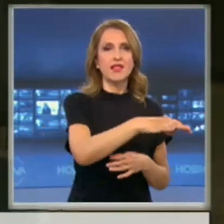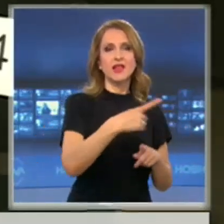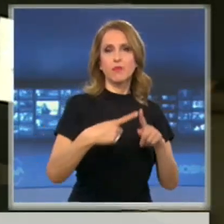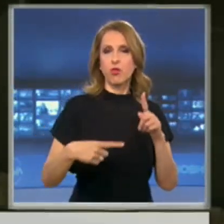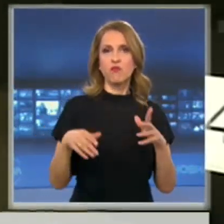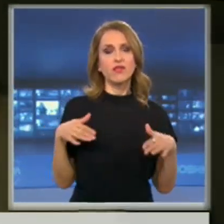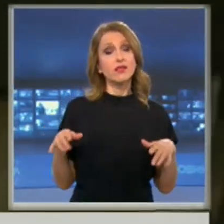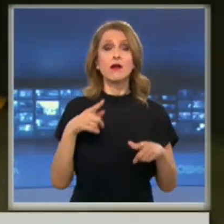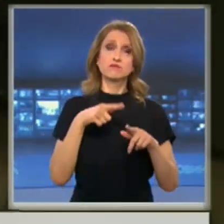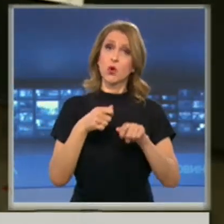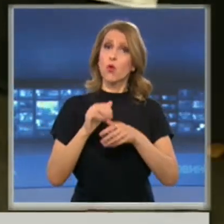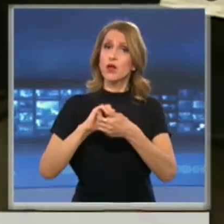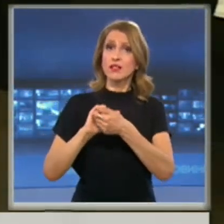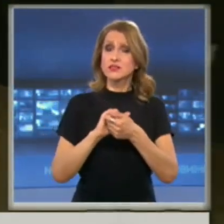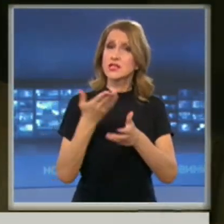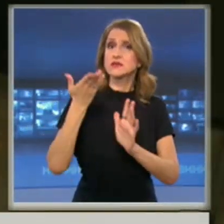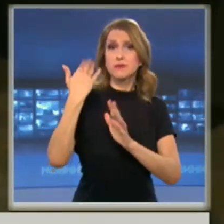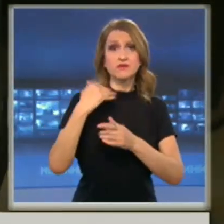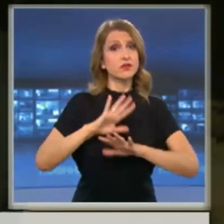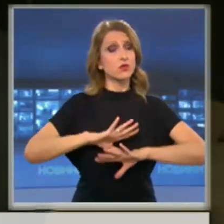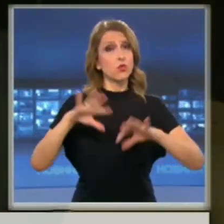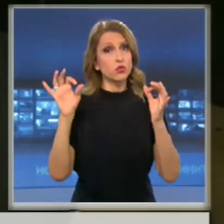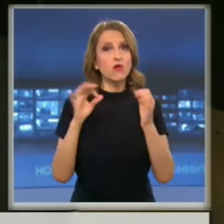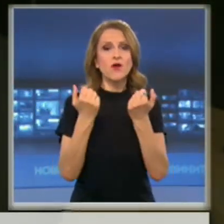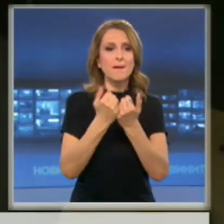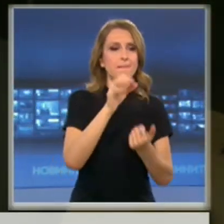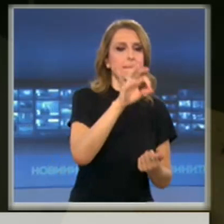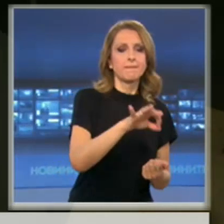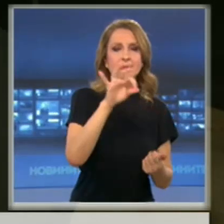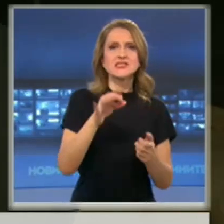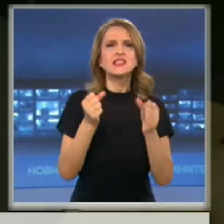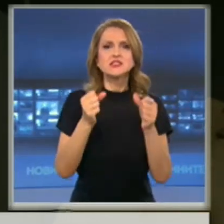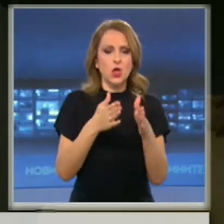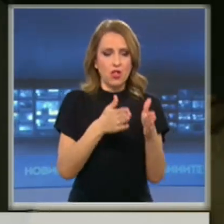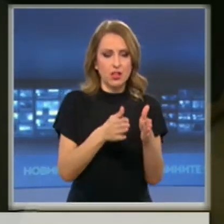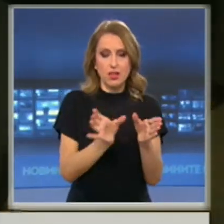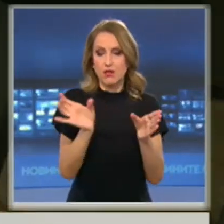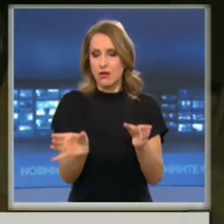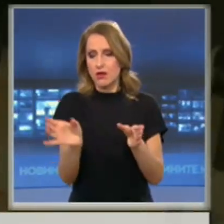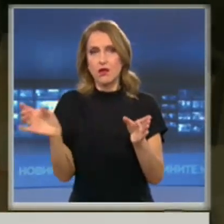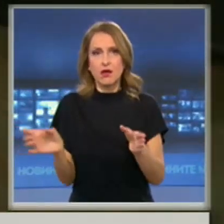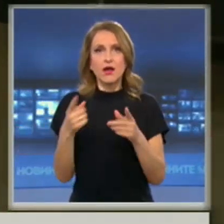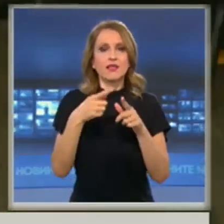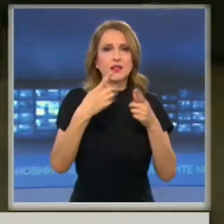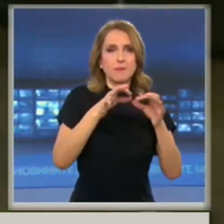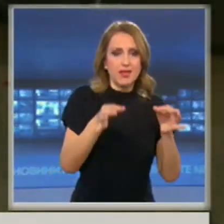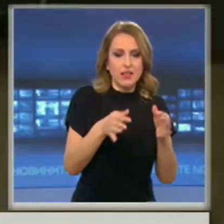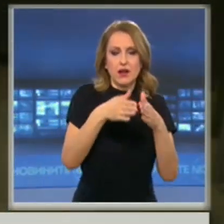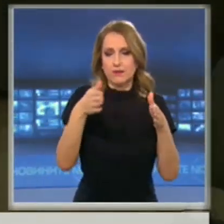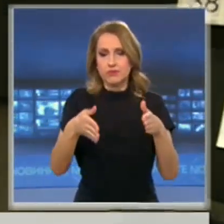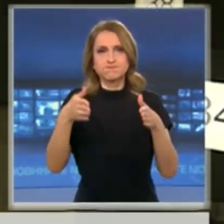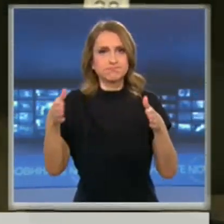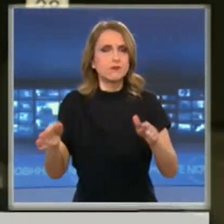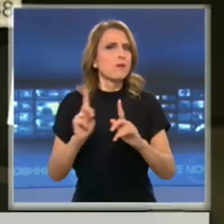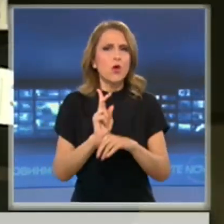се погрижили организаторите, като самите места, самите столчета са поставени на метър и половина. Могат да влязат